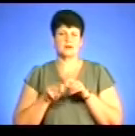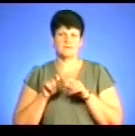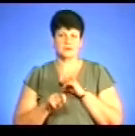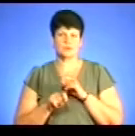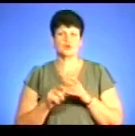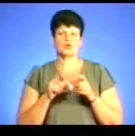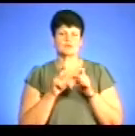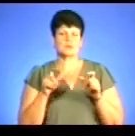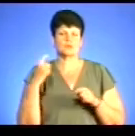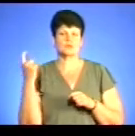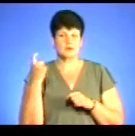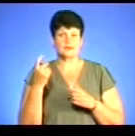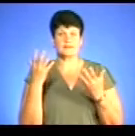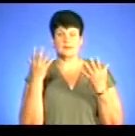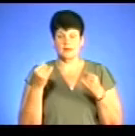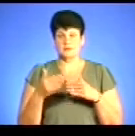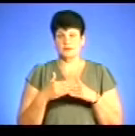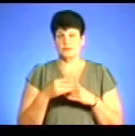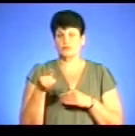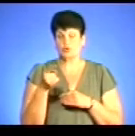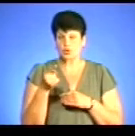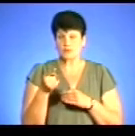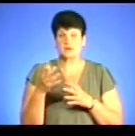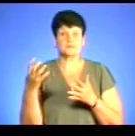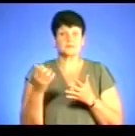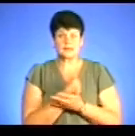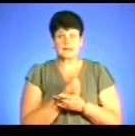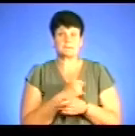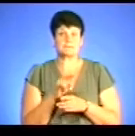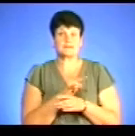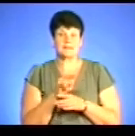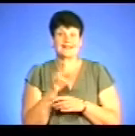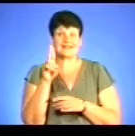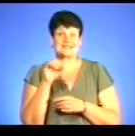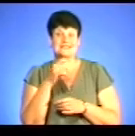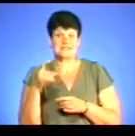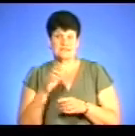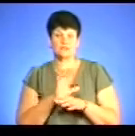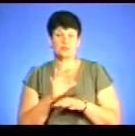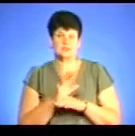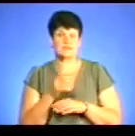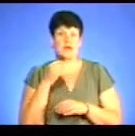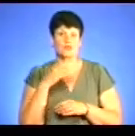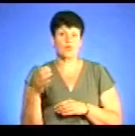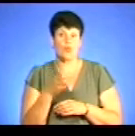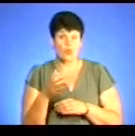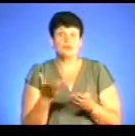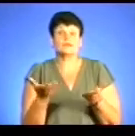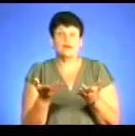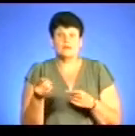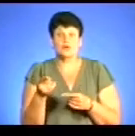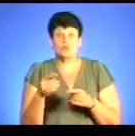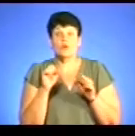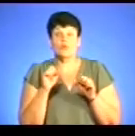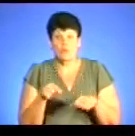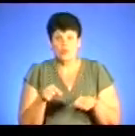господарювання. І днями, власне, у Тернополі викрили міні-підпільний цех з виробництва алкоголю. Здавалося б, де в Тернополі, обласному центрі